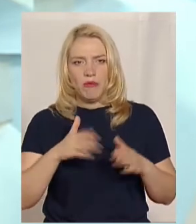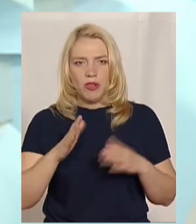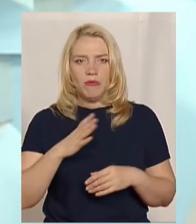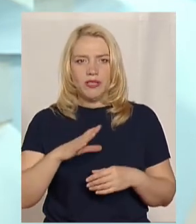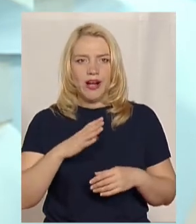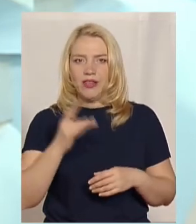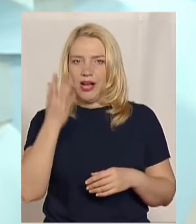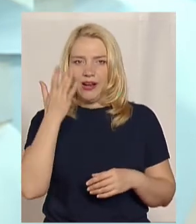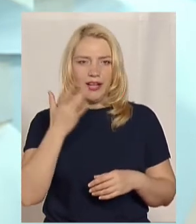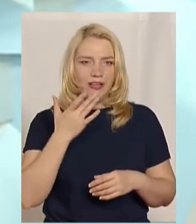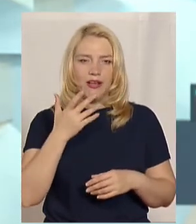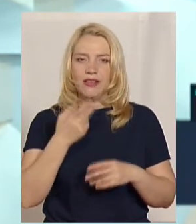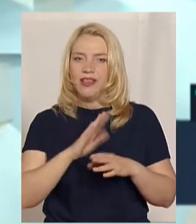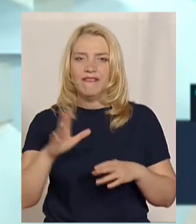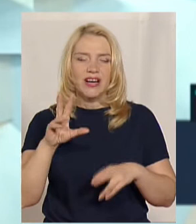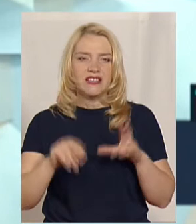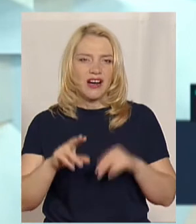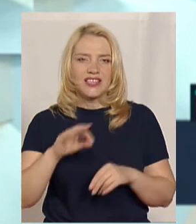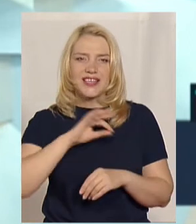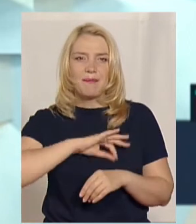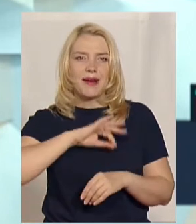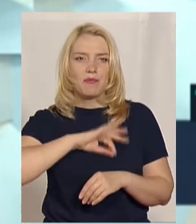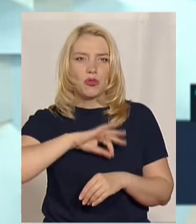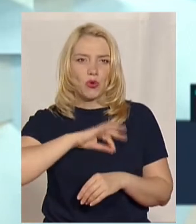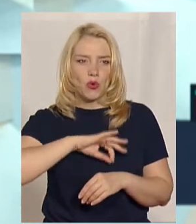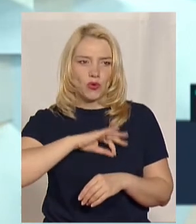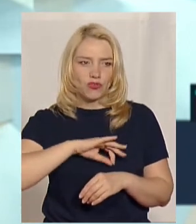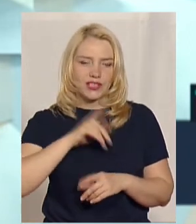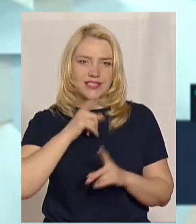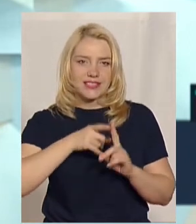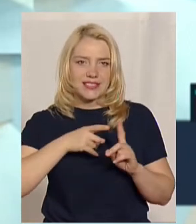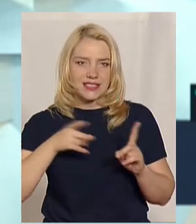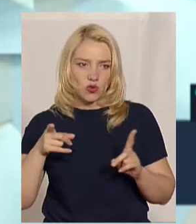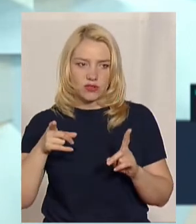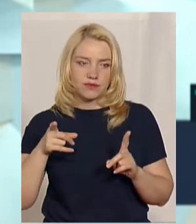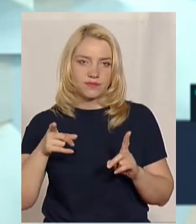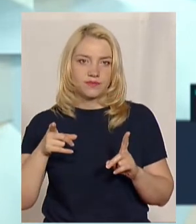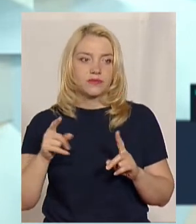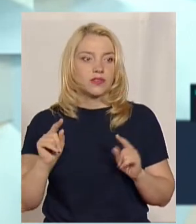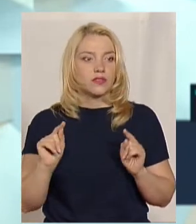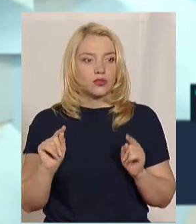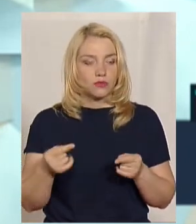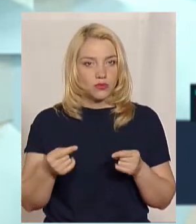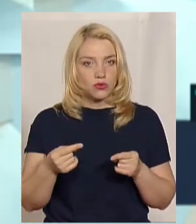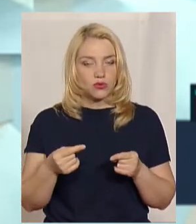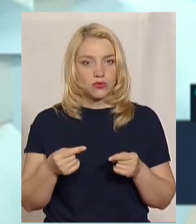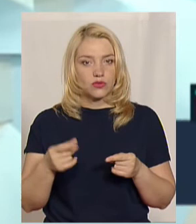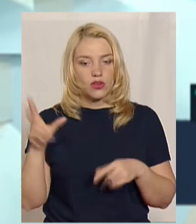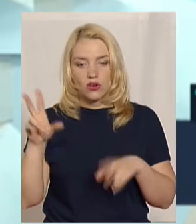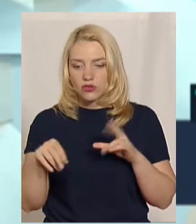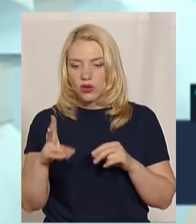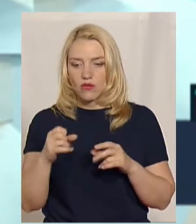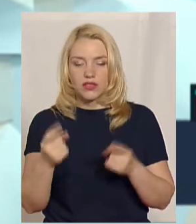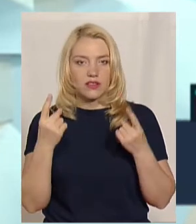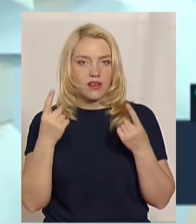Взагалі літо – це не дуже прибутковий сезон. Сезон такий, відколи? Так. То особливо розраховувати